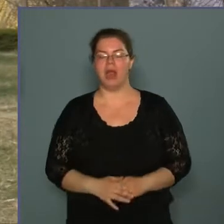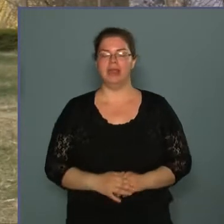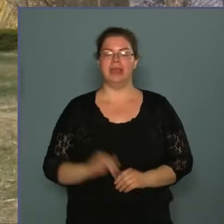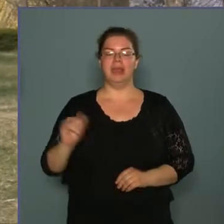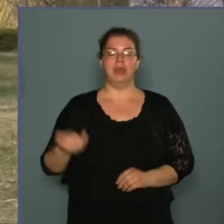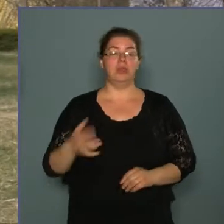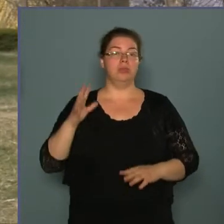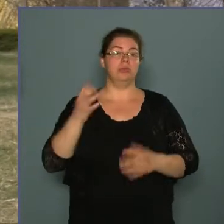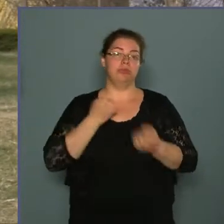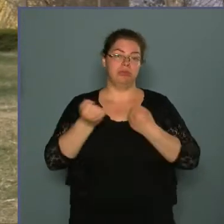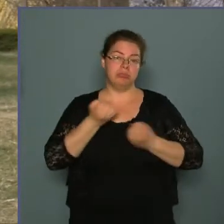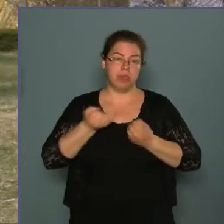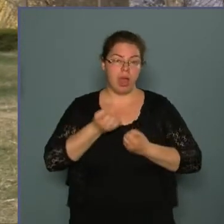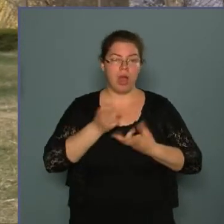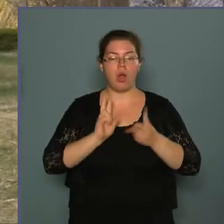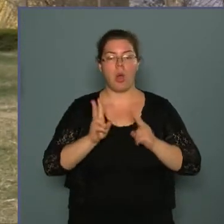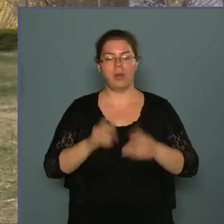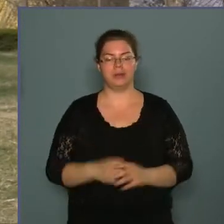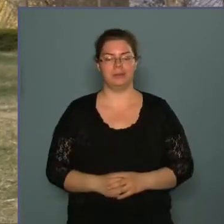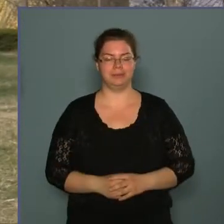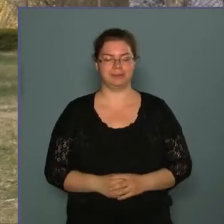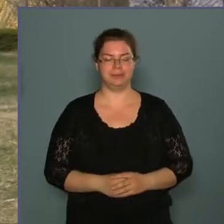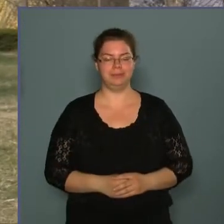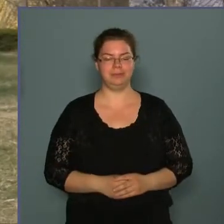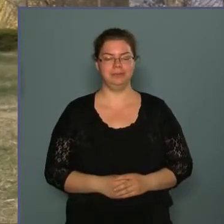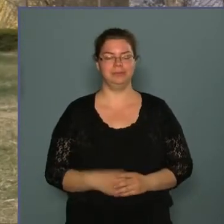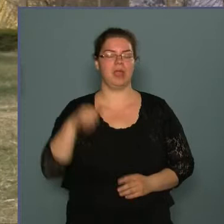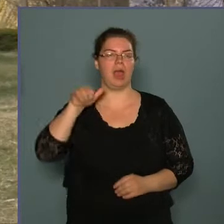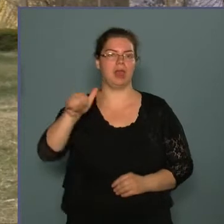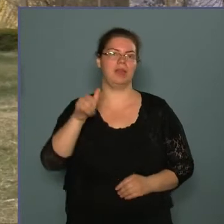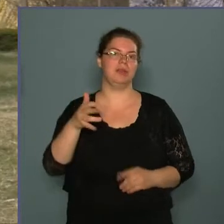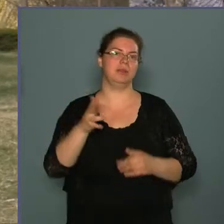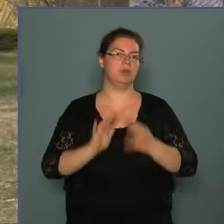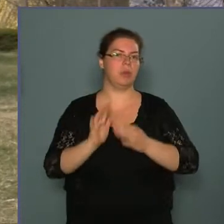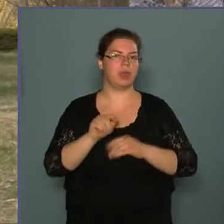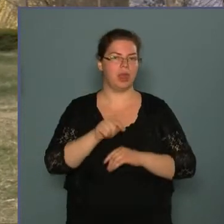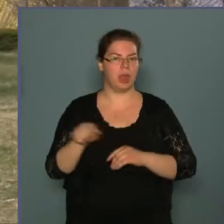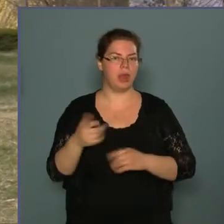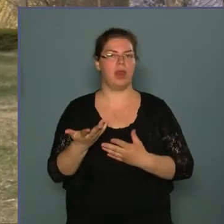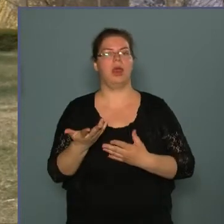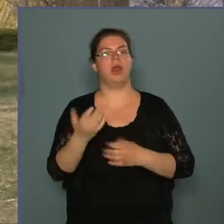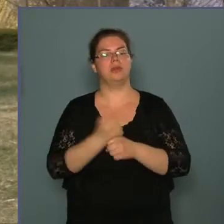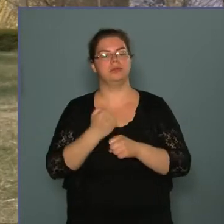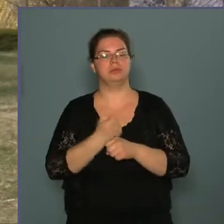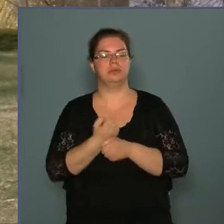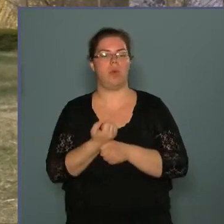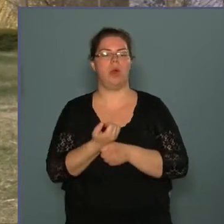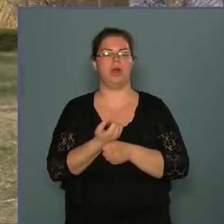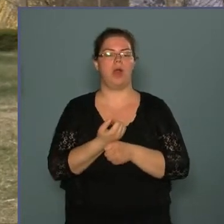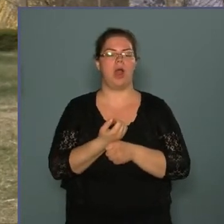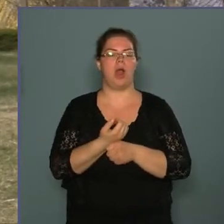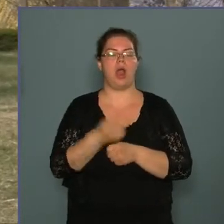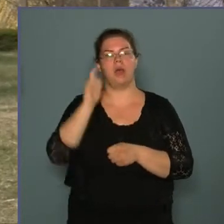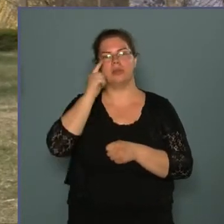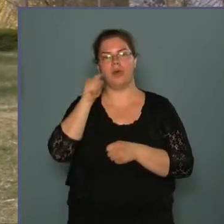megállapodtak abban, hogy a légvédelmi tüzérek dolga, a szovjet nehéz harci technika